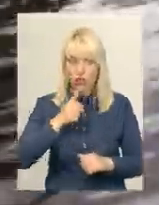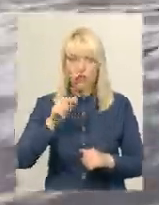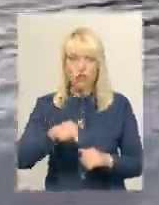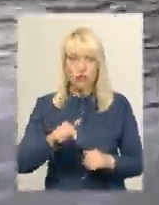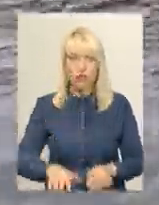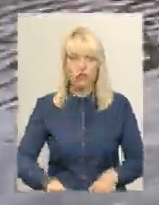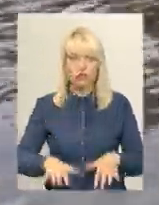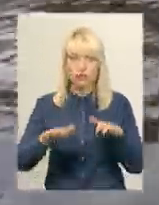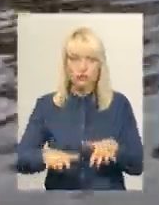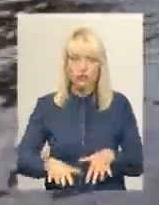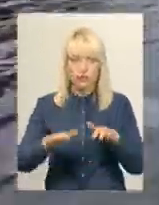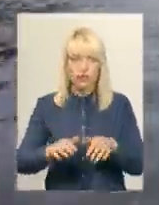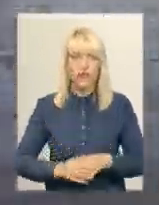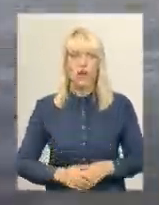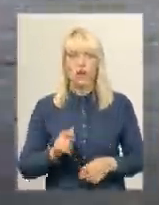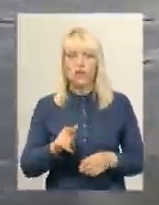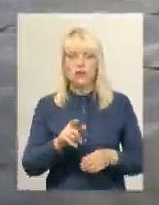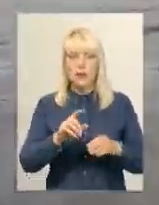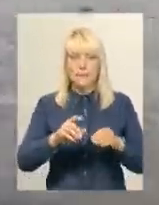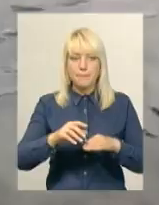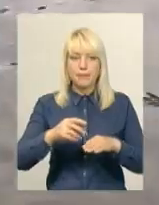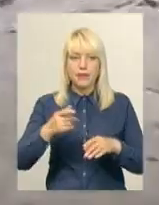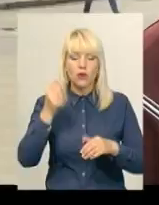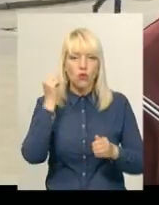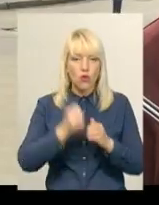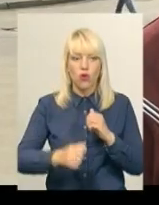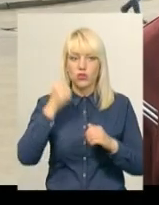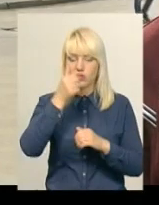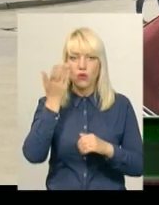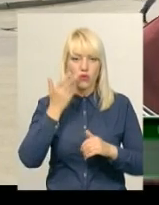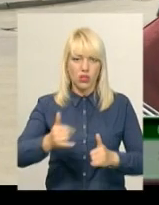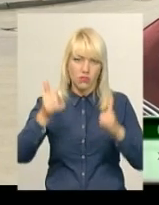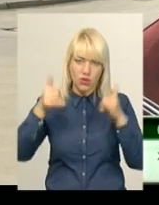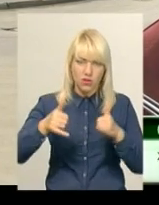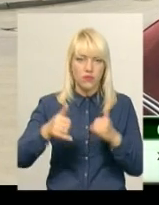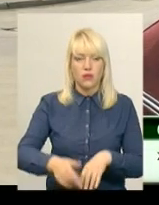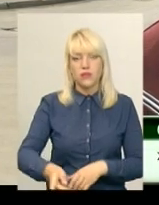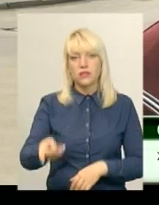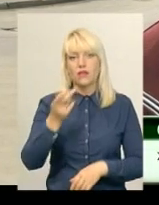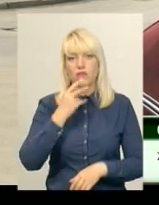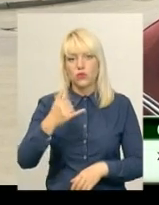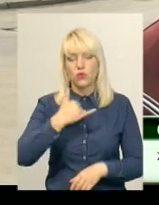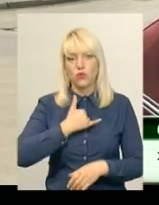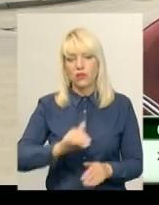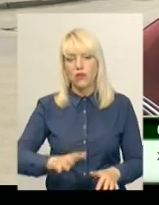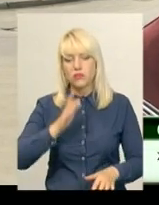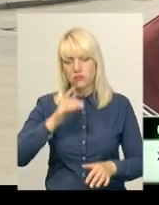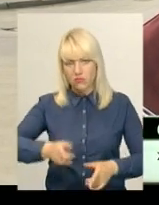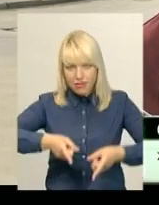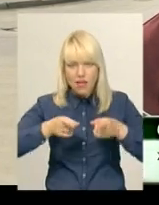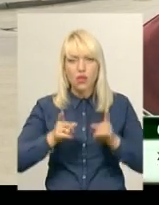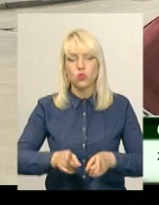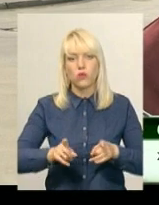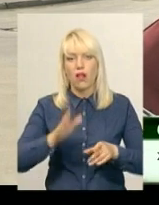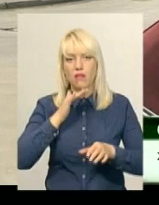самі холодильники це все було пролито. Кожен рік, коли проливні дожди, у нас тут завжди потоп, натуральний потоп. Тут